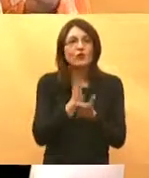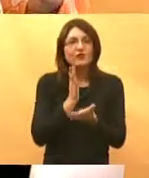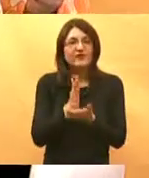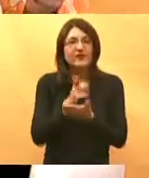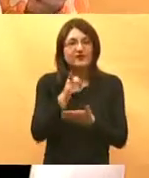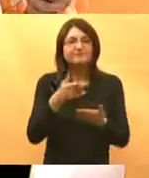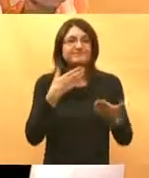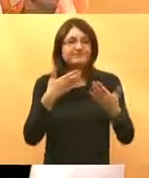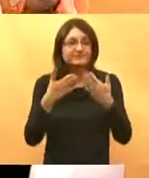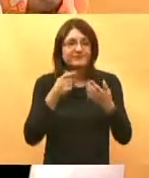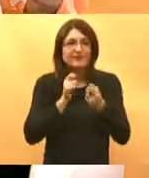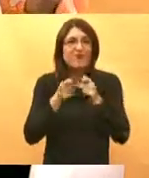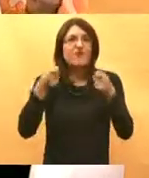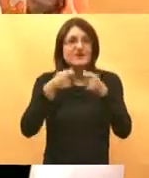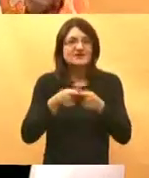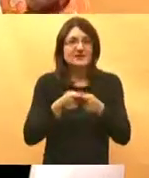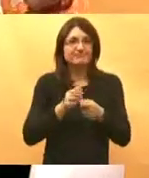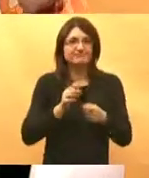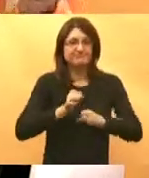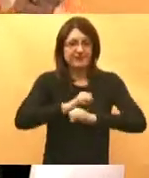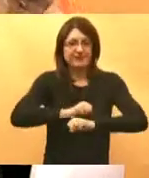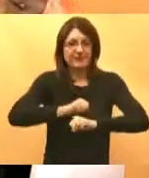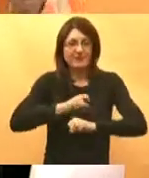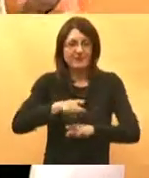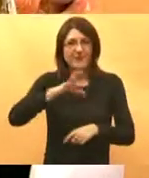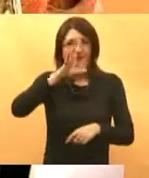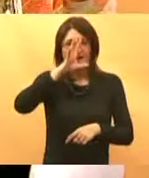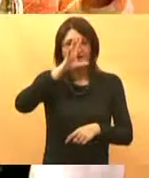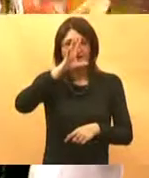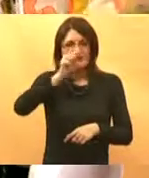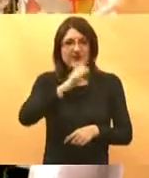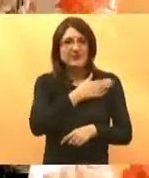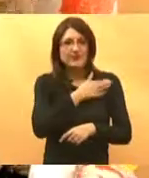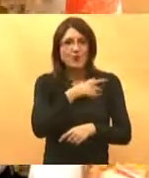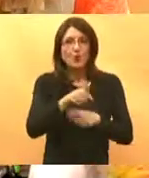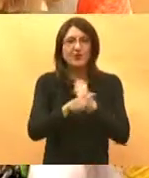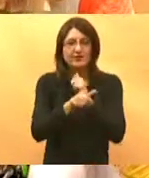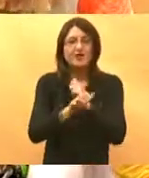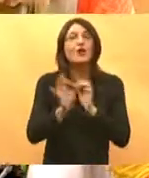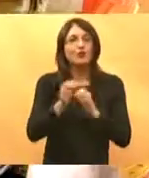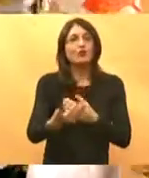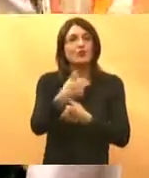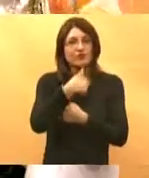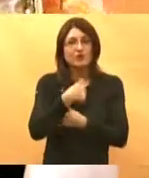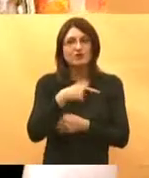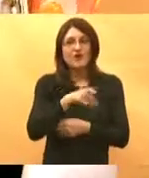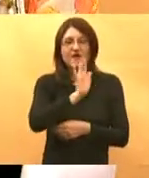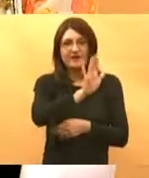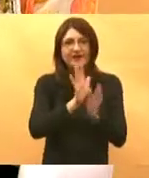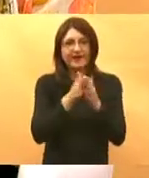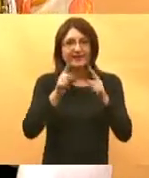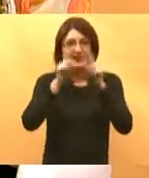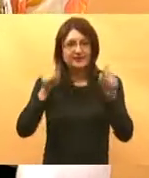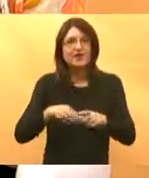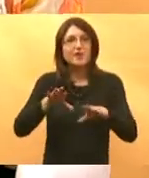konzultacije o prehrani o debljini na trgu Francuske Republike 11 dođite dobro ste došli ovo je vaša knjigica